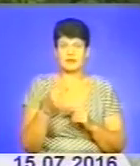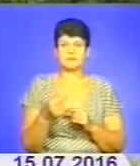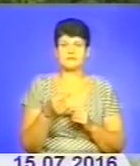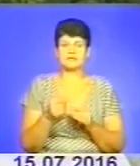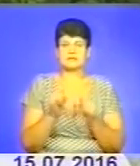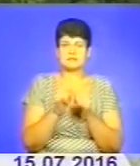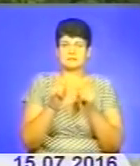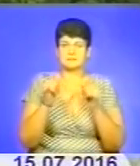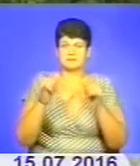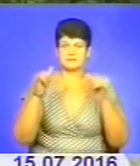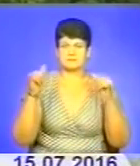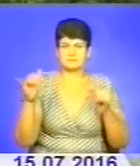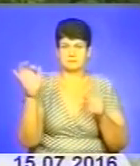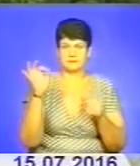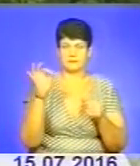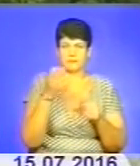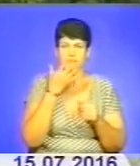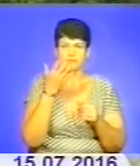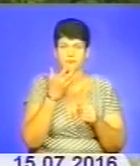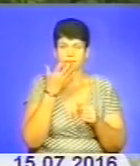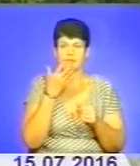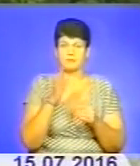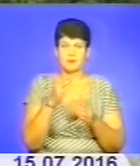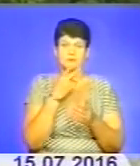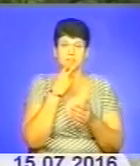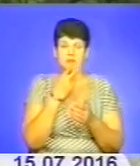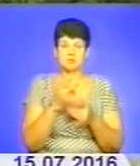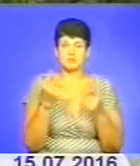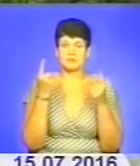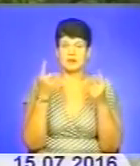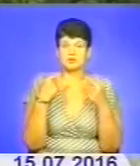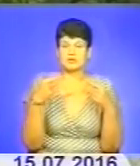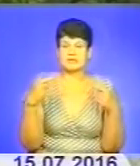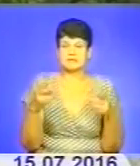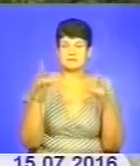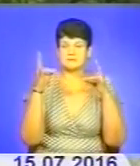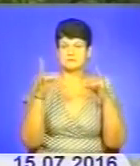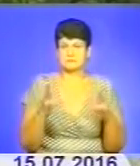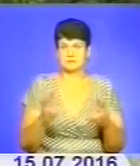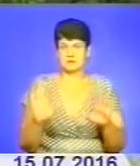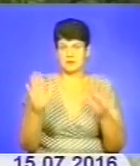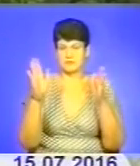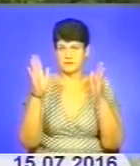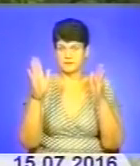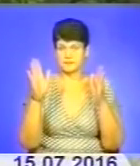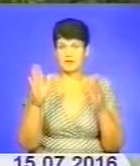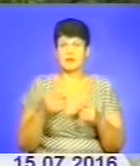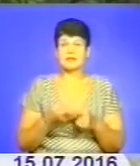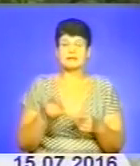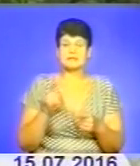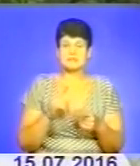показників, ті, які ми спостерігаємо, ми також відмічаємо велику кількість небезпечних і стихійних гідрометеорологічних явищ. Оце